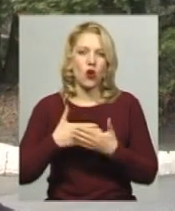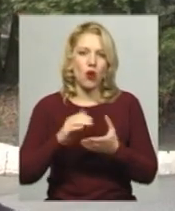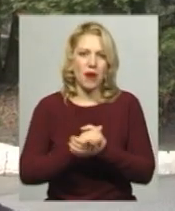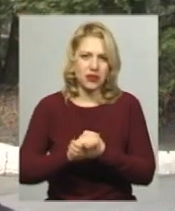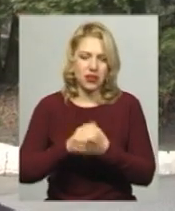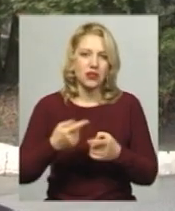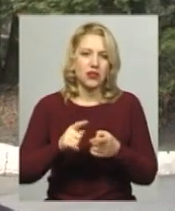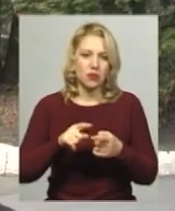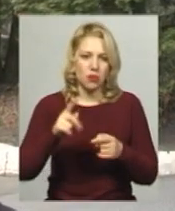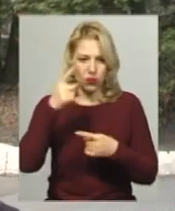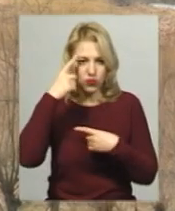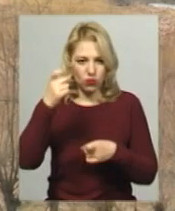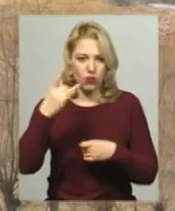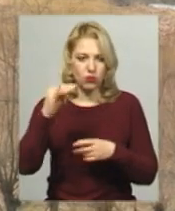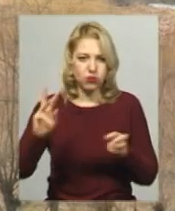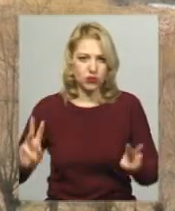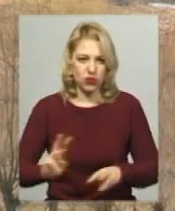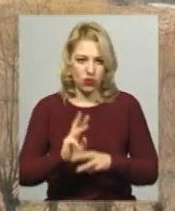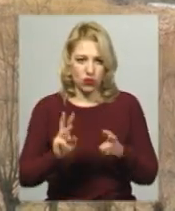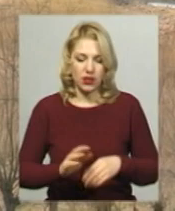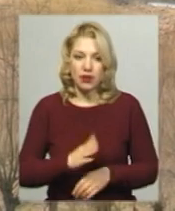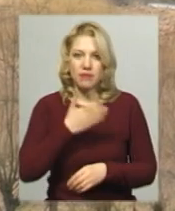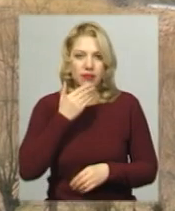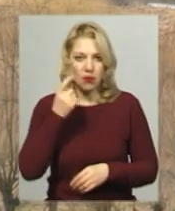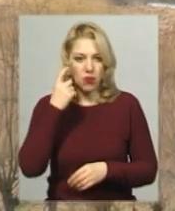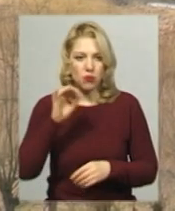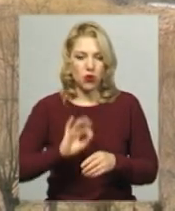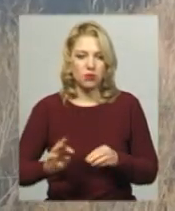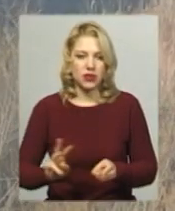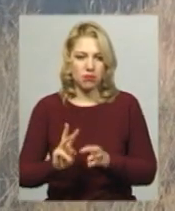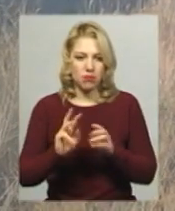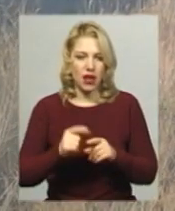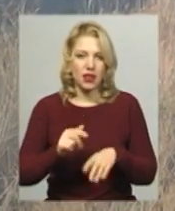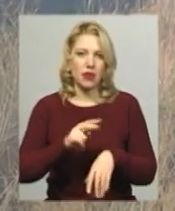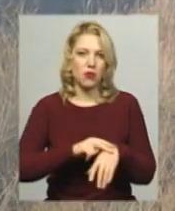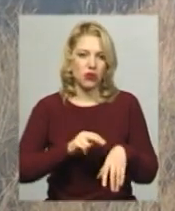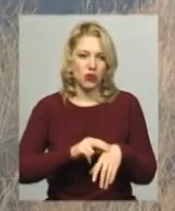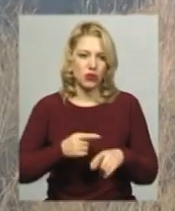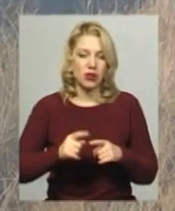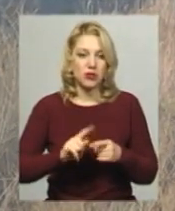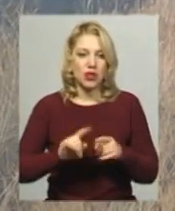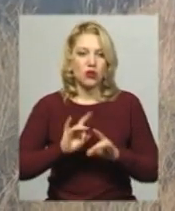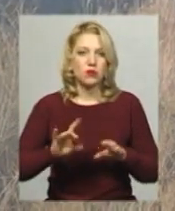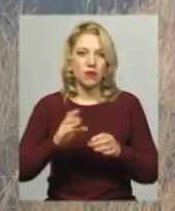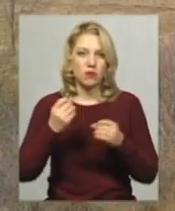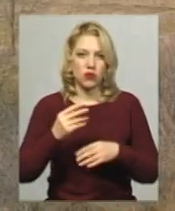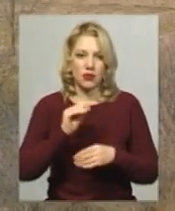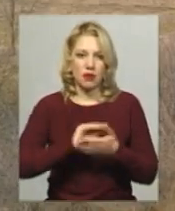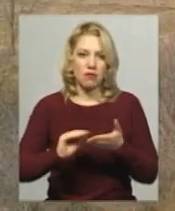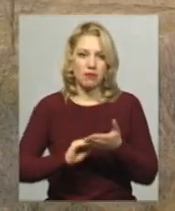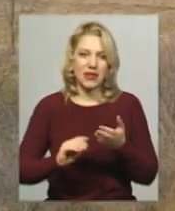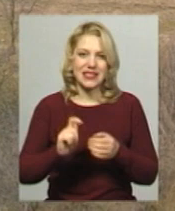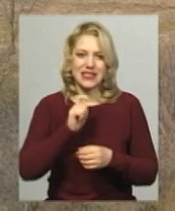загоряння сухої рослинності не надходило. Не повідомляли про підпал у Меджибіжі і правоохоронні органи. Про це нам розповіла прес-секретар